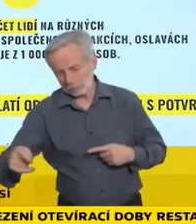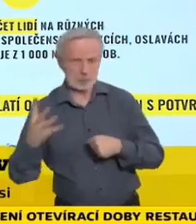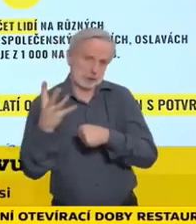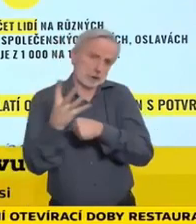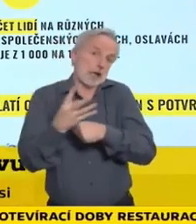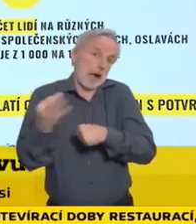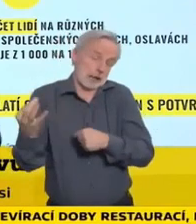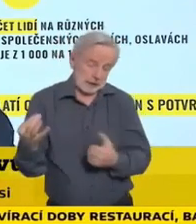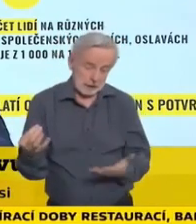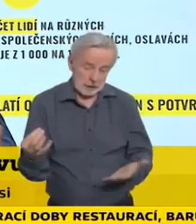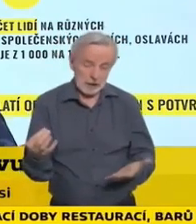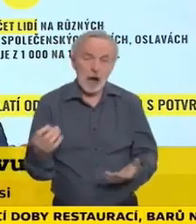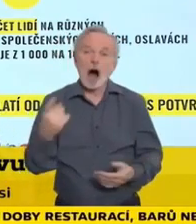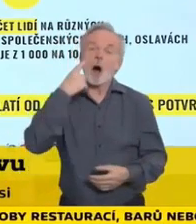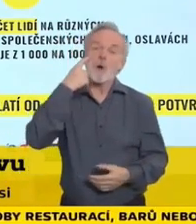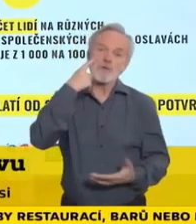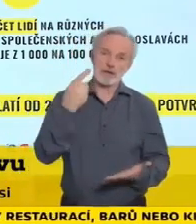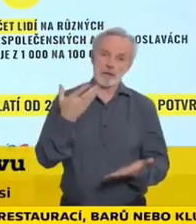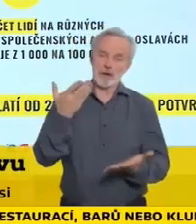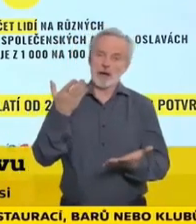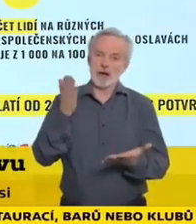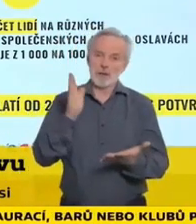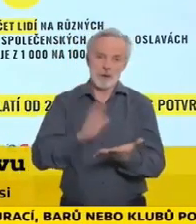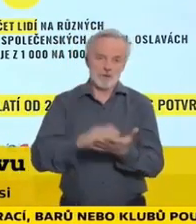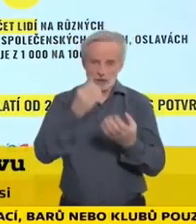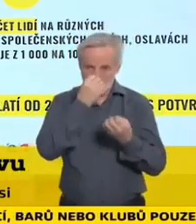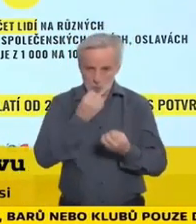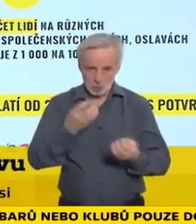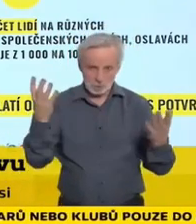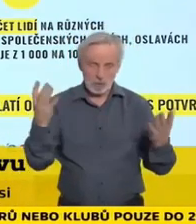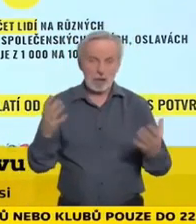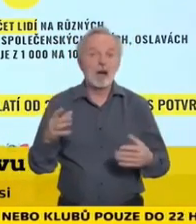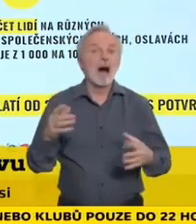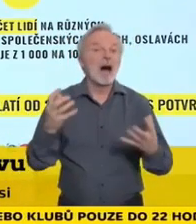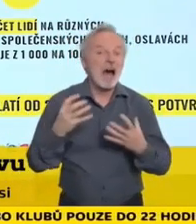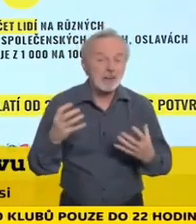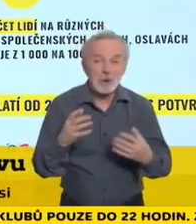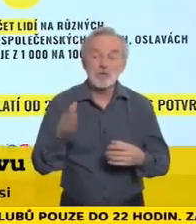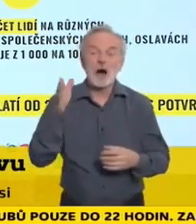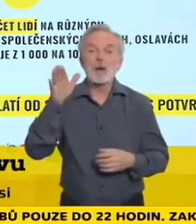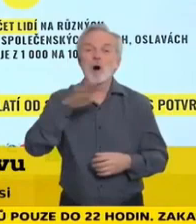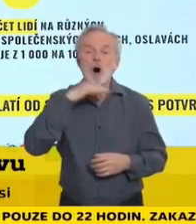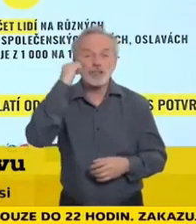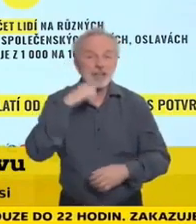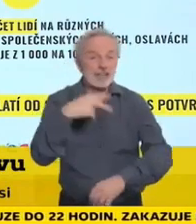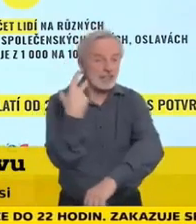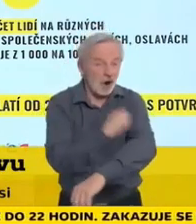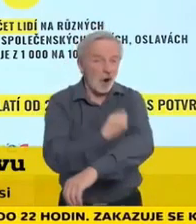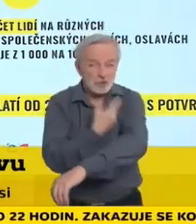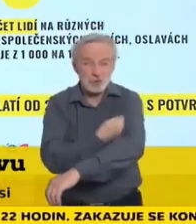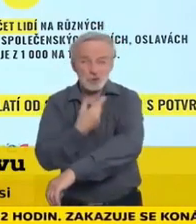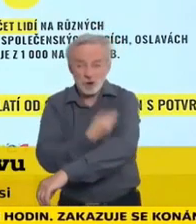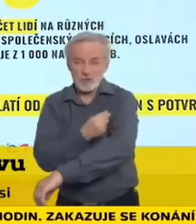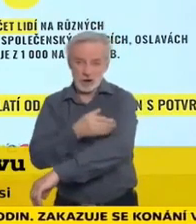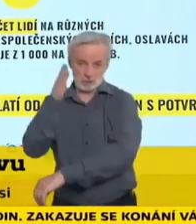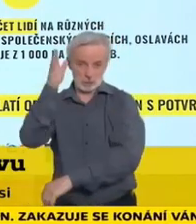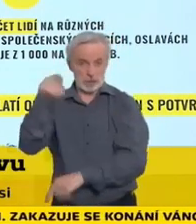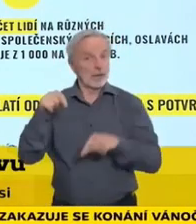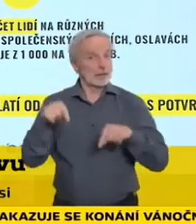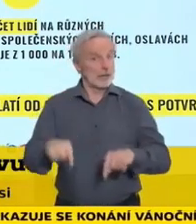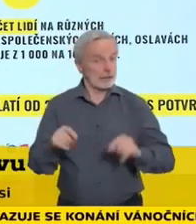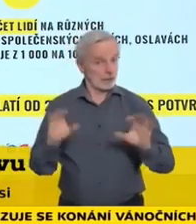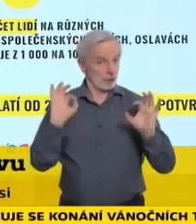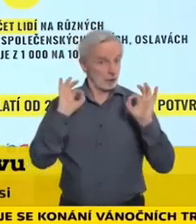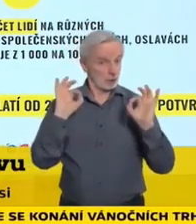já pevně věřím, že do té doby se zase se zvýší pro očkovanost populace. Ta čísla vůbec nejsou špatná, pokud jde o